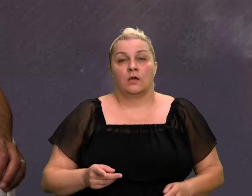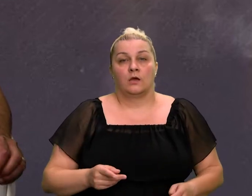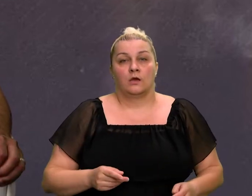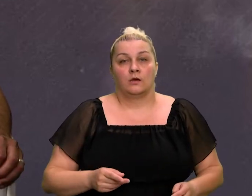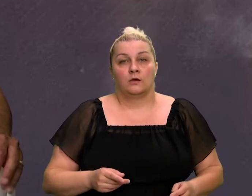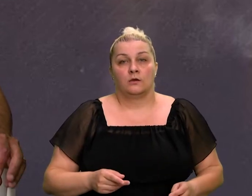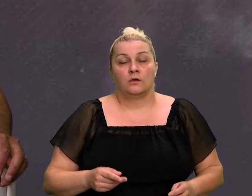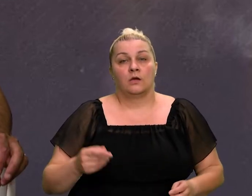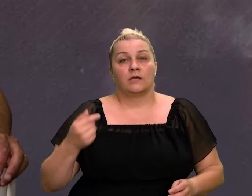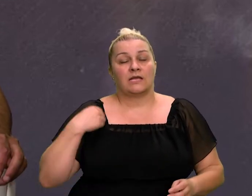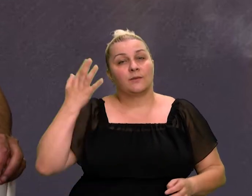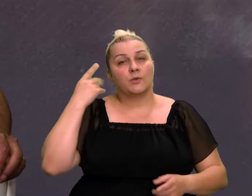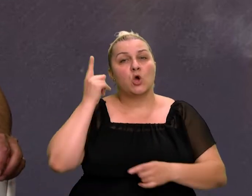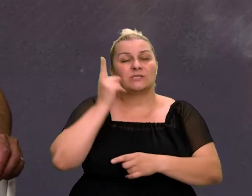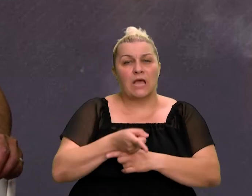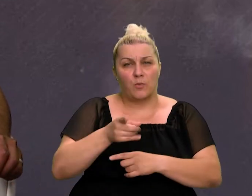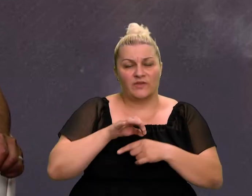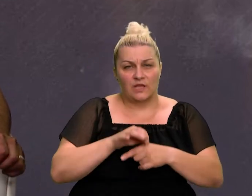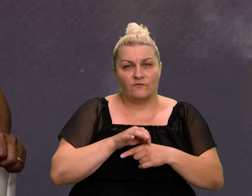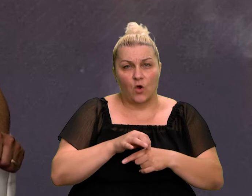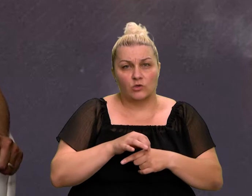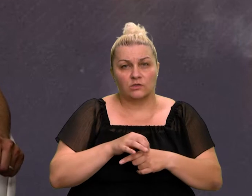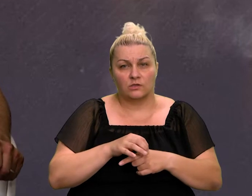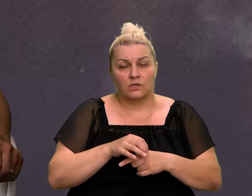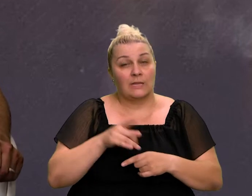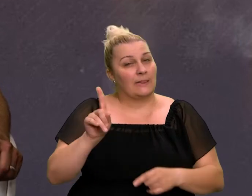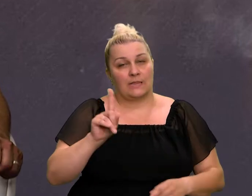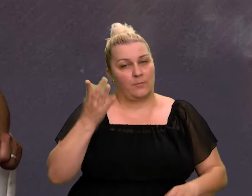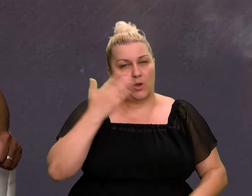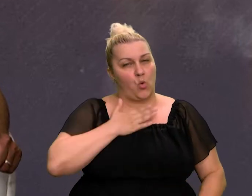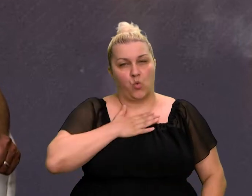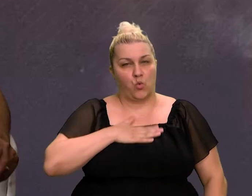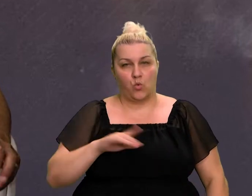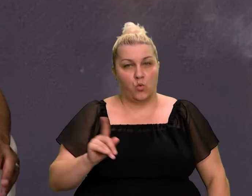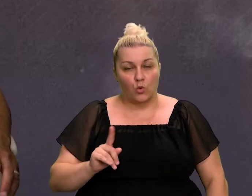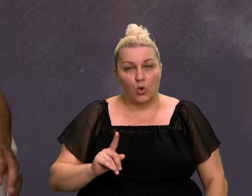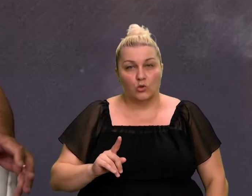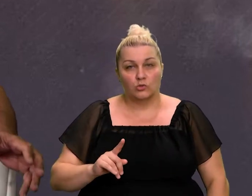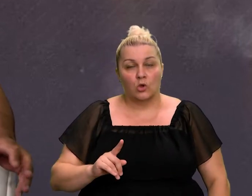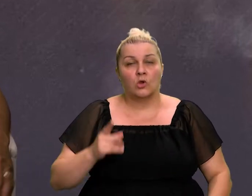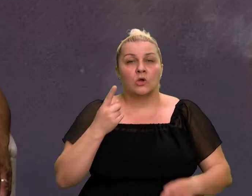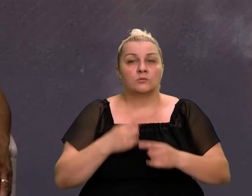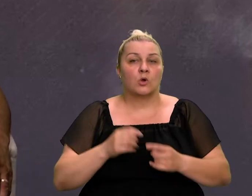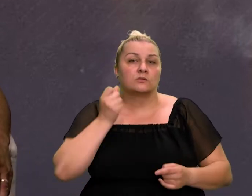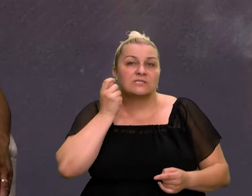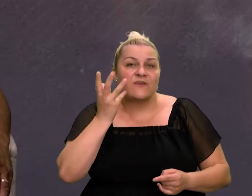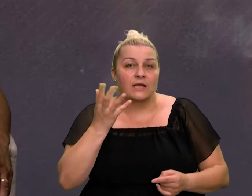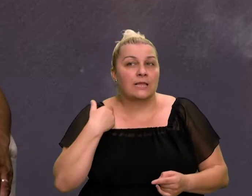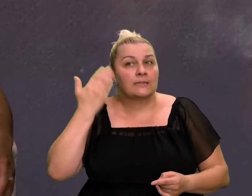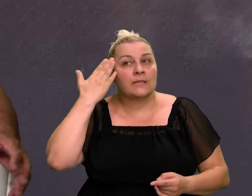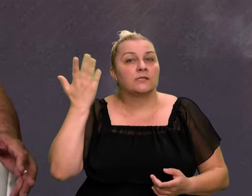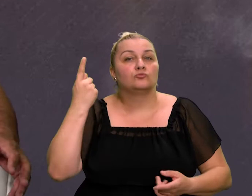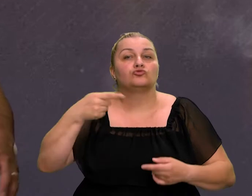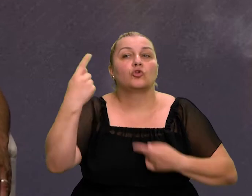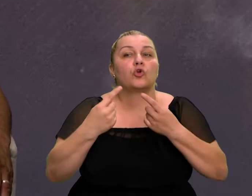ja sam bio zapojednik voda, nije bilo ugodno, jer iz dana u dan niste znali šta se događa,